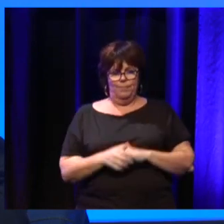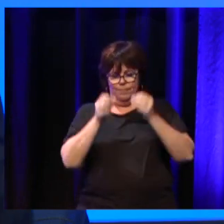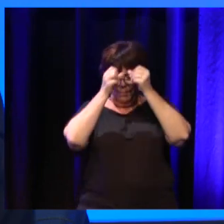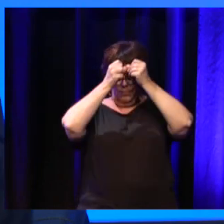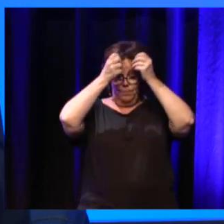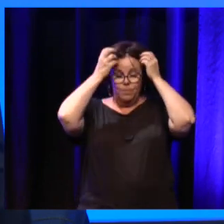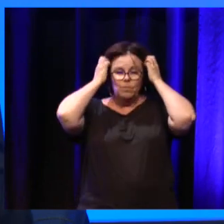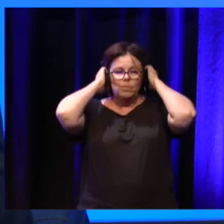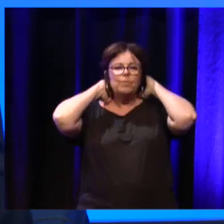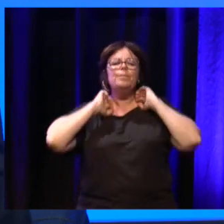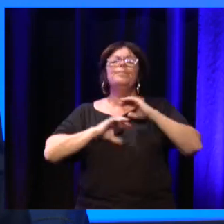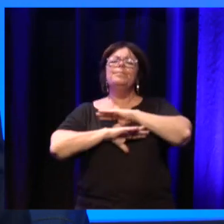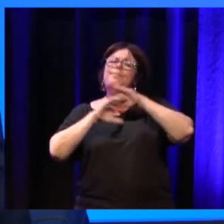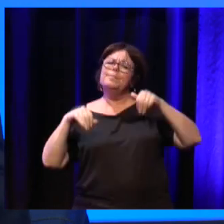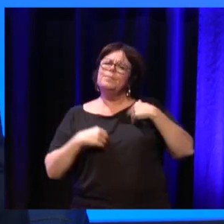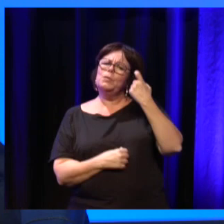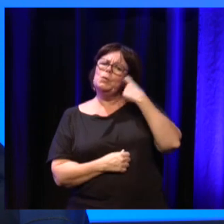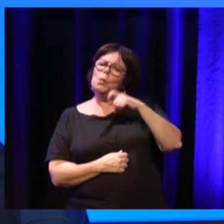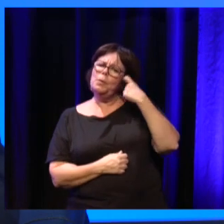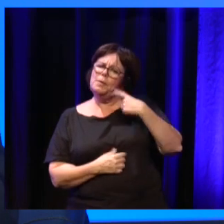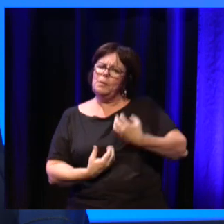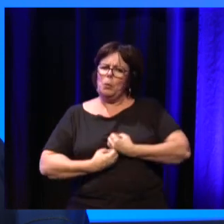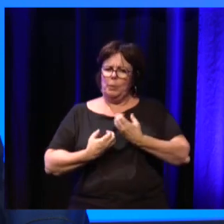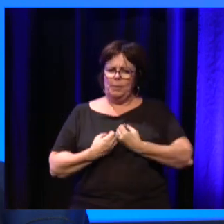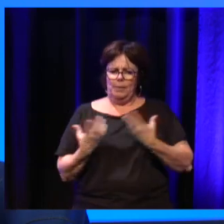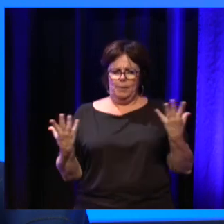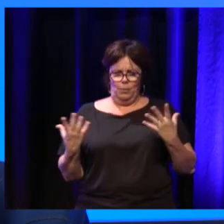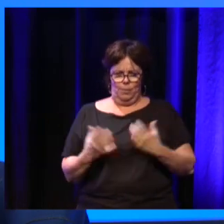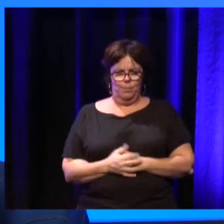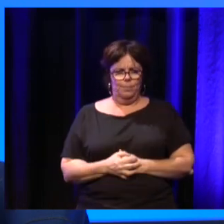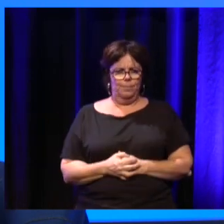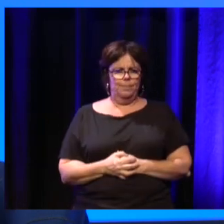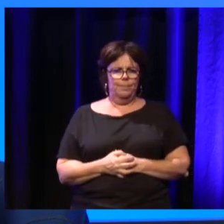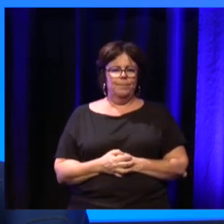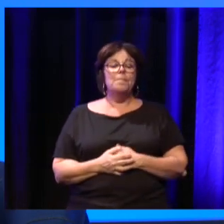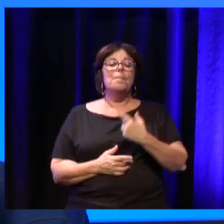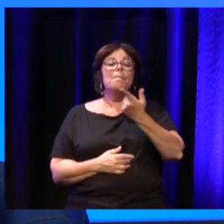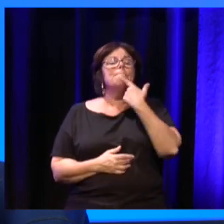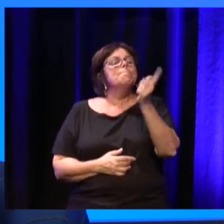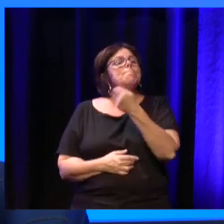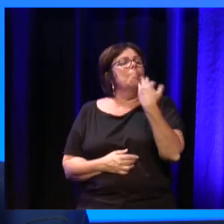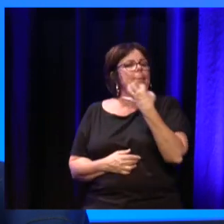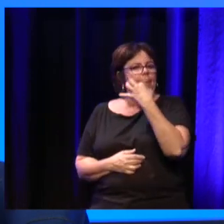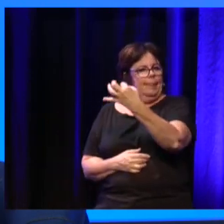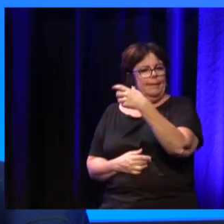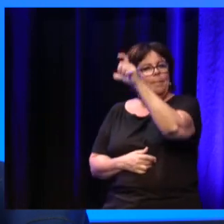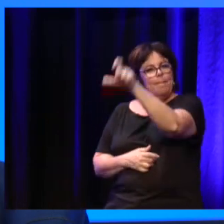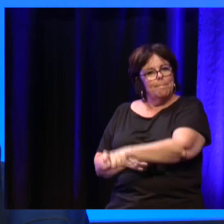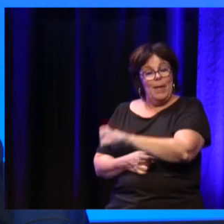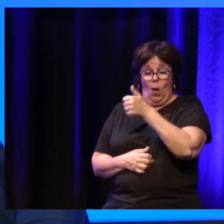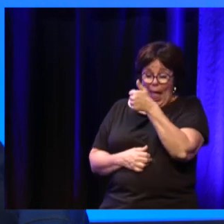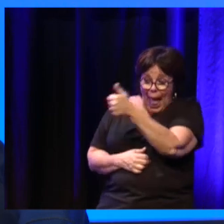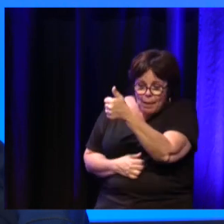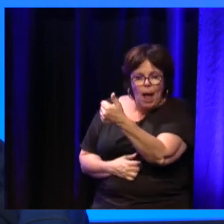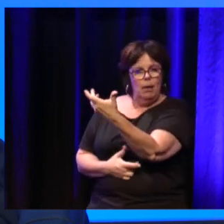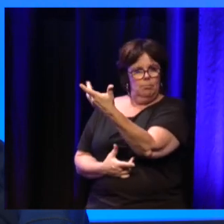Dernière observation et dernier commentaire. On pensait bien évidemment, on part d'emblée de l'expertise des personnes malades et des professionnels. On part aussi